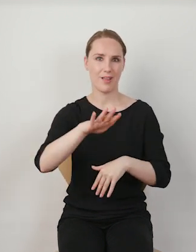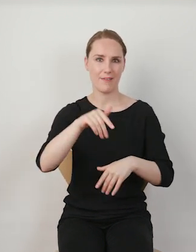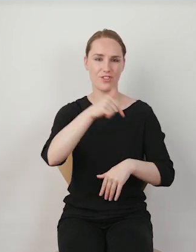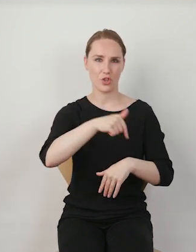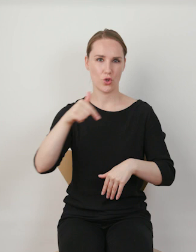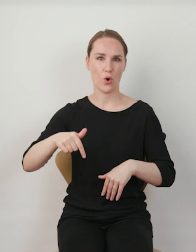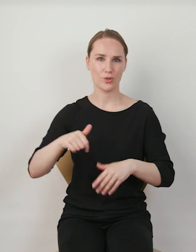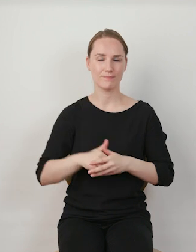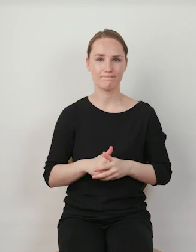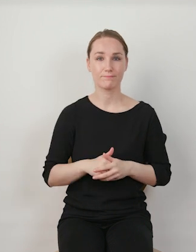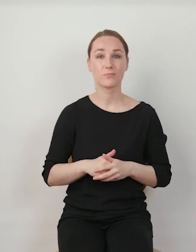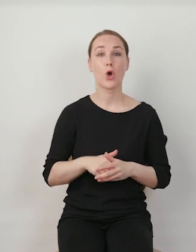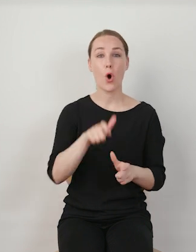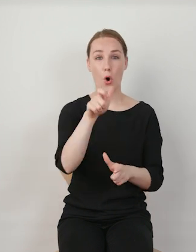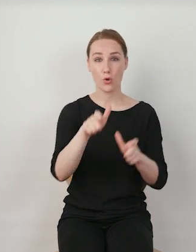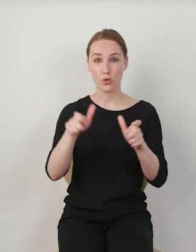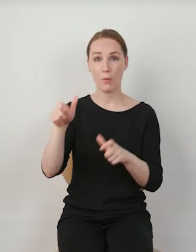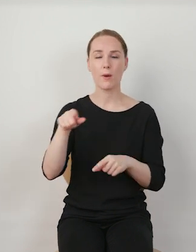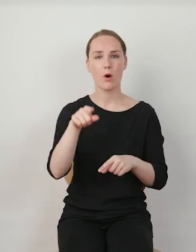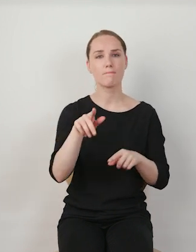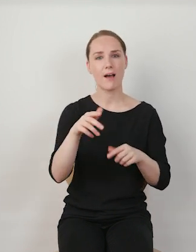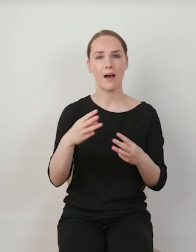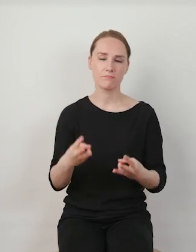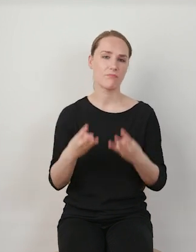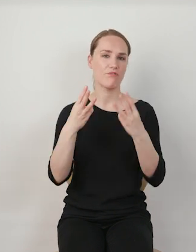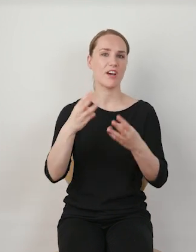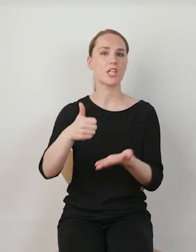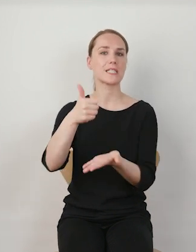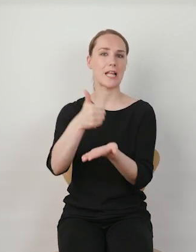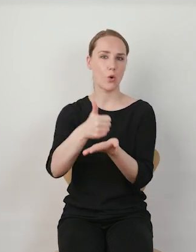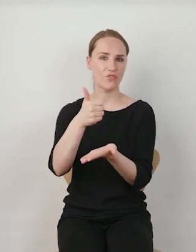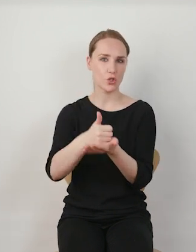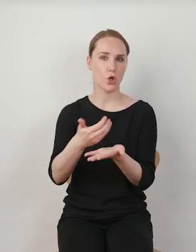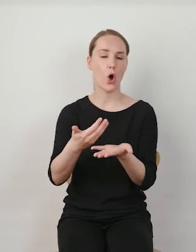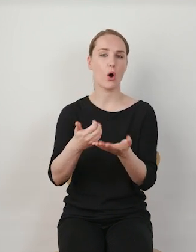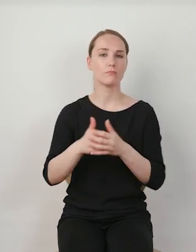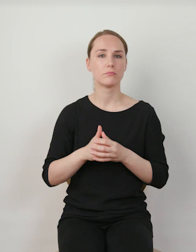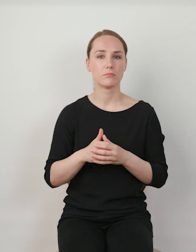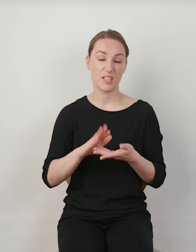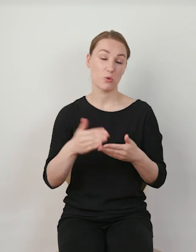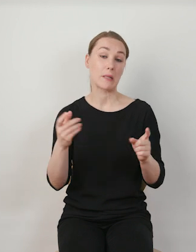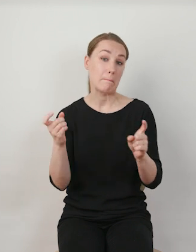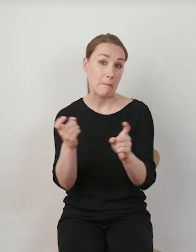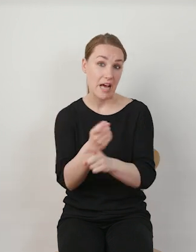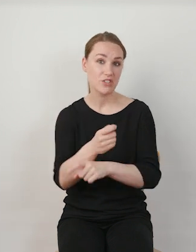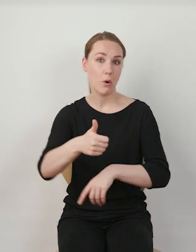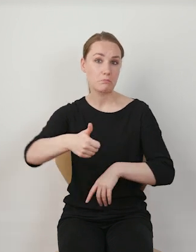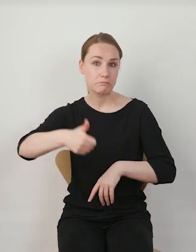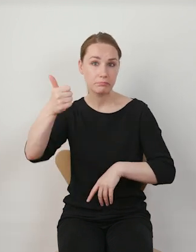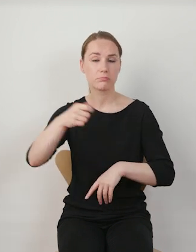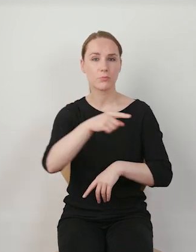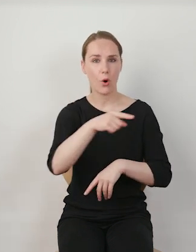TikToku. Osoby, które zajmują ważne stanowiska, stanowiska, które są stanowiskami często państwowymi,